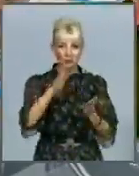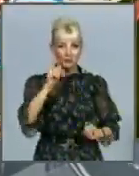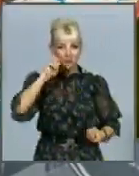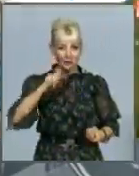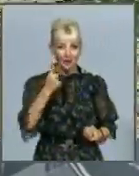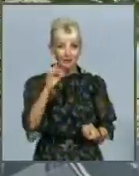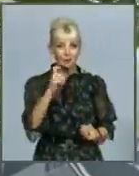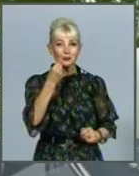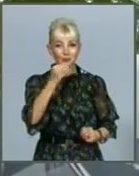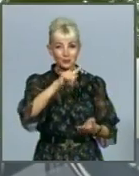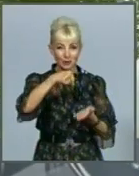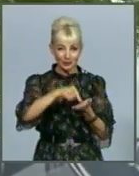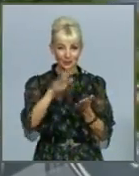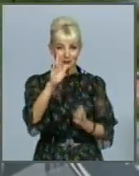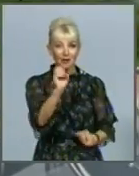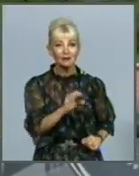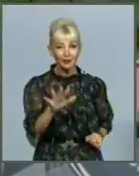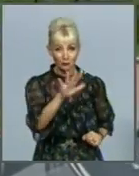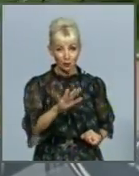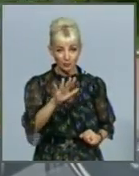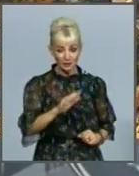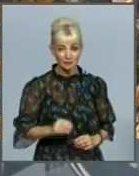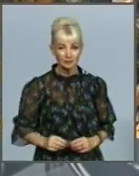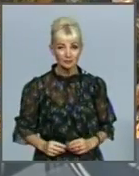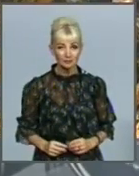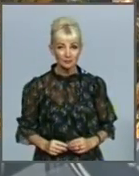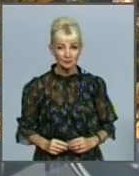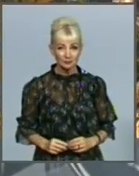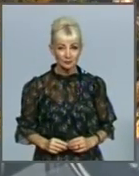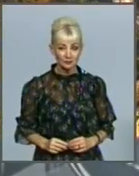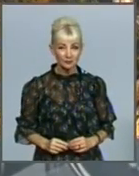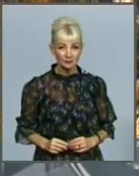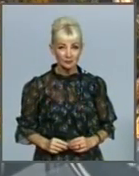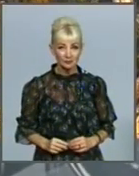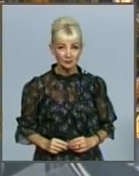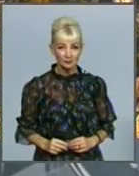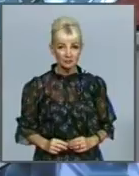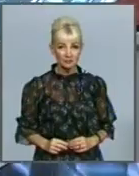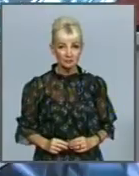і одним з найкращих містою в Європі. Леся Купилюк та Віктор Нозрачов. Харківські ізвістя.